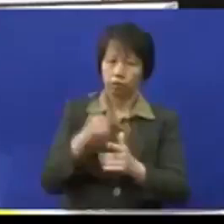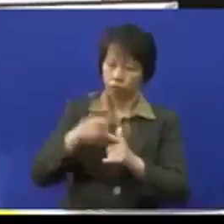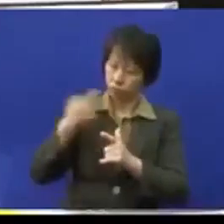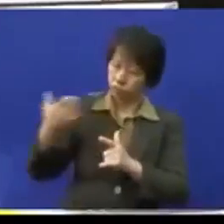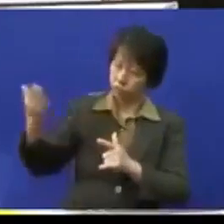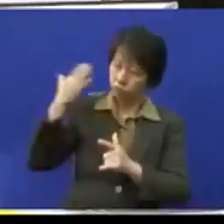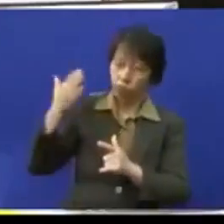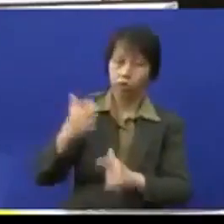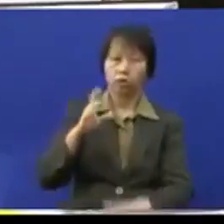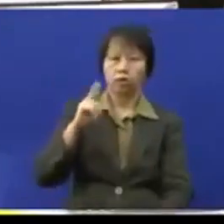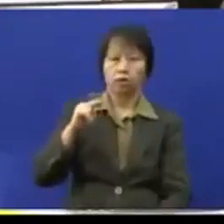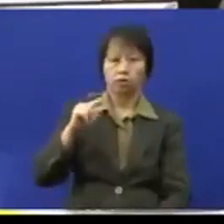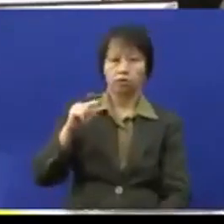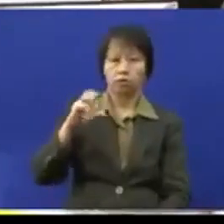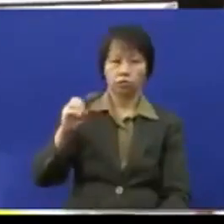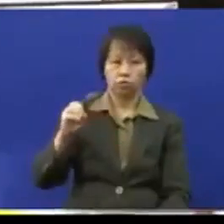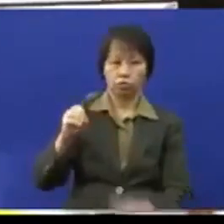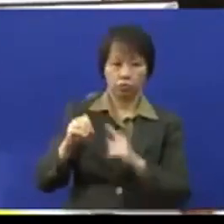daripada sebuah NGO